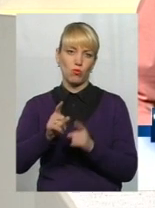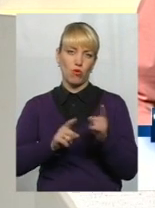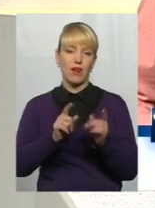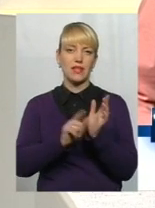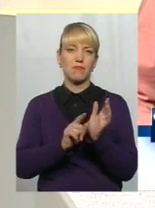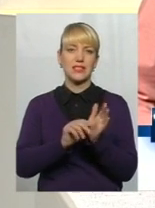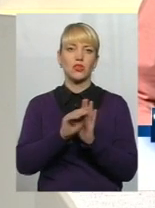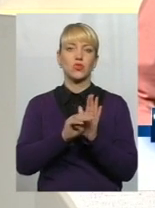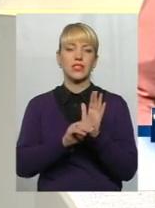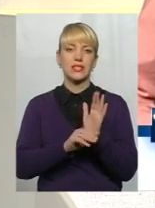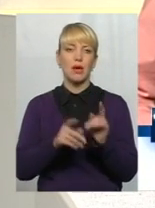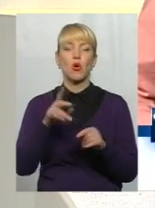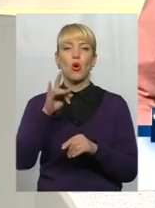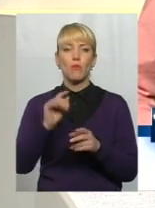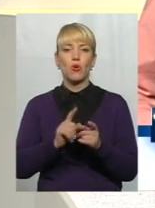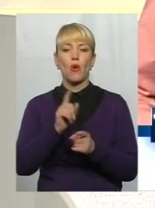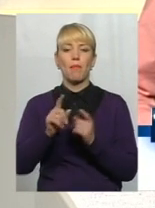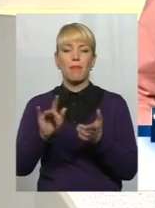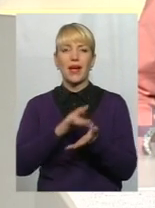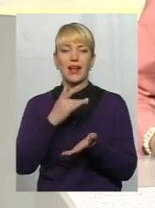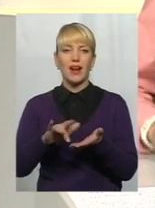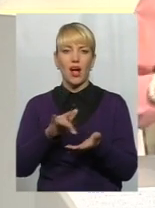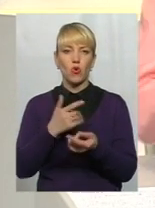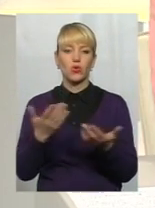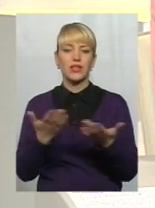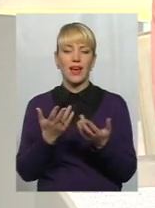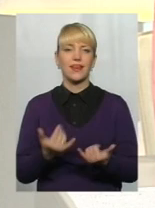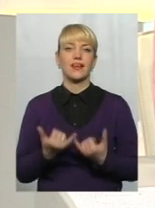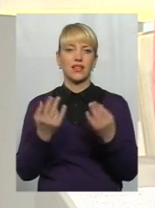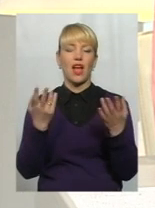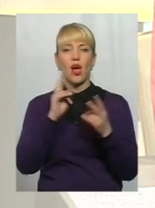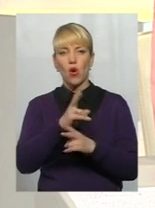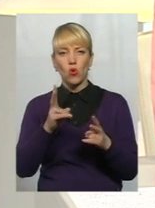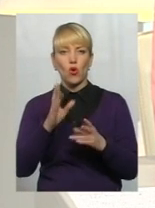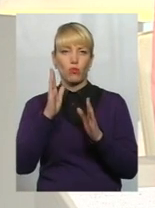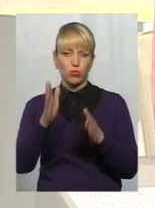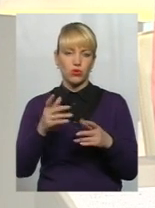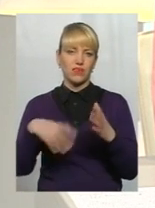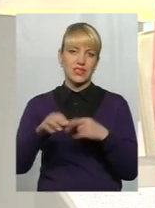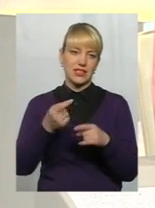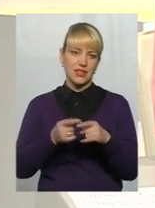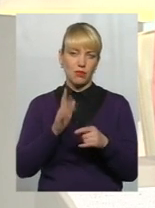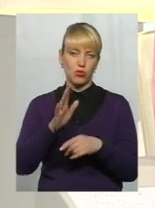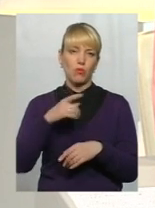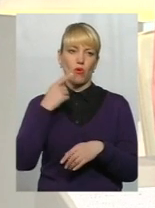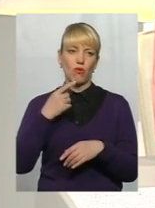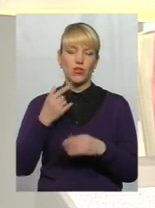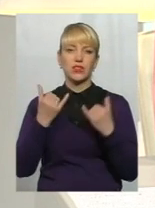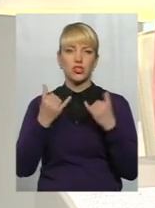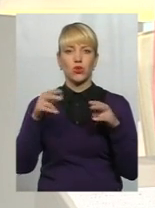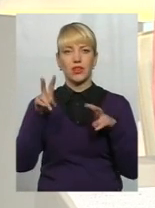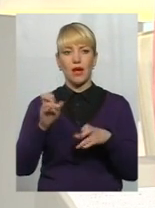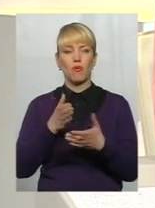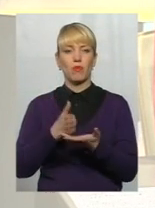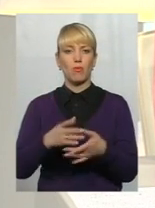пенсійної системи, про перерахунки, які, для кого і коли відбудуться. Про це все сьогодні говоримо в темі,